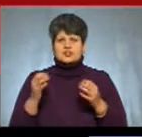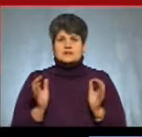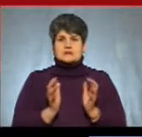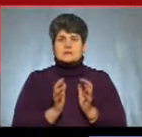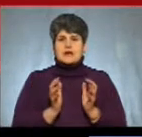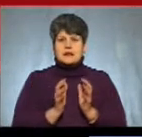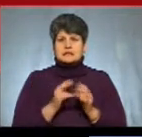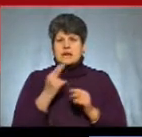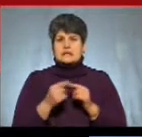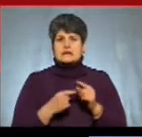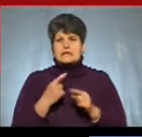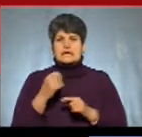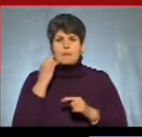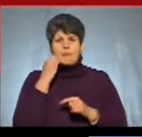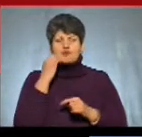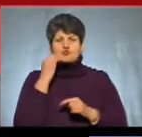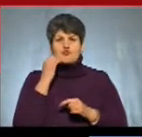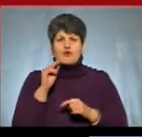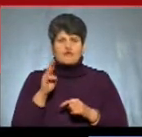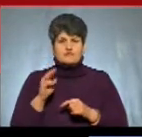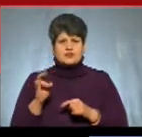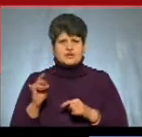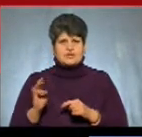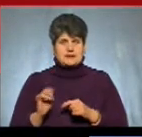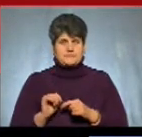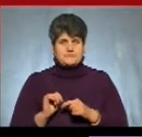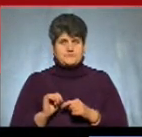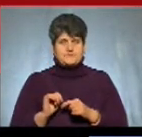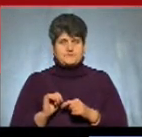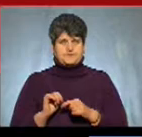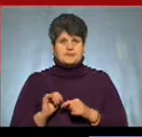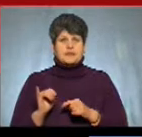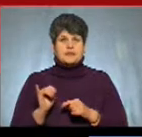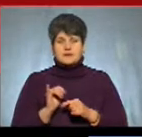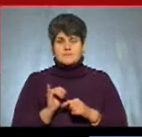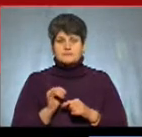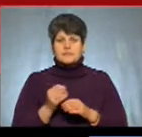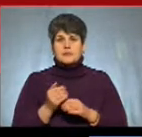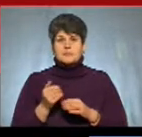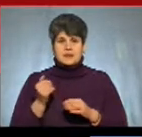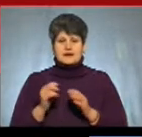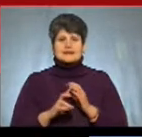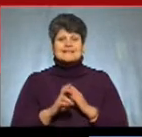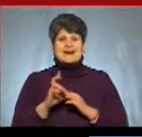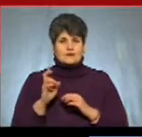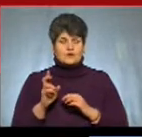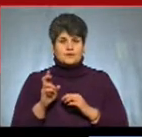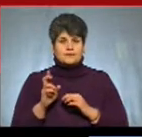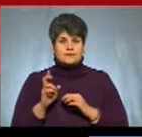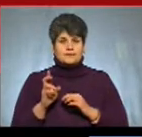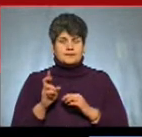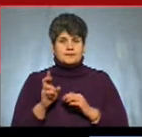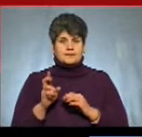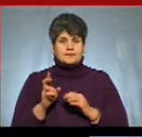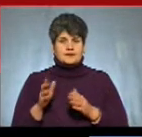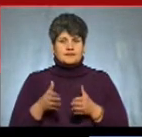традиції цієї Московщини, Московського християнства. І перед церквою широкий